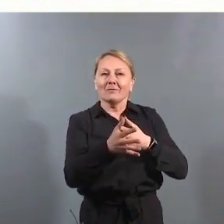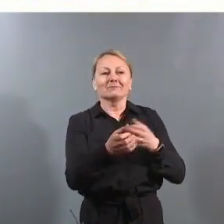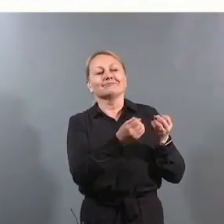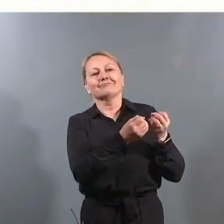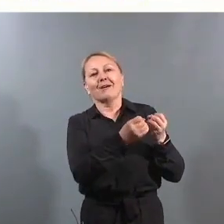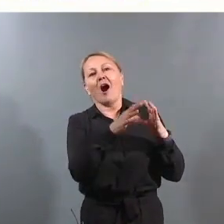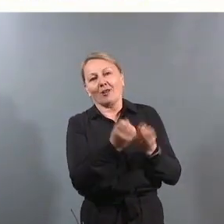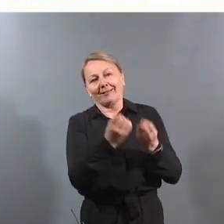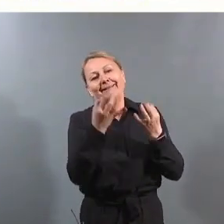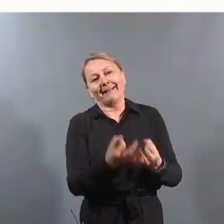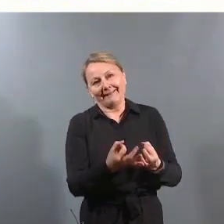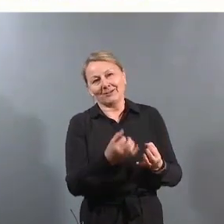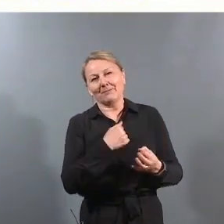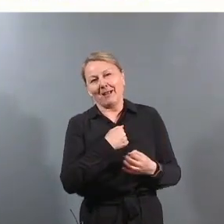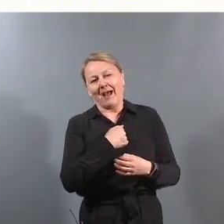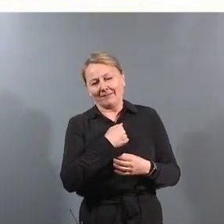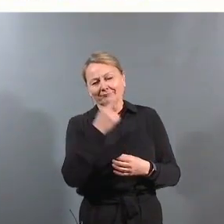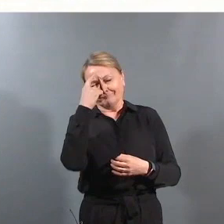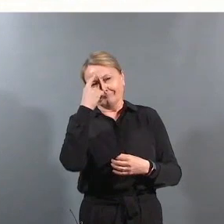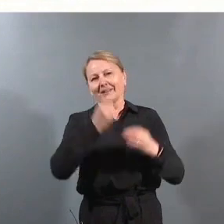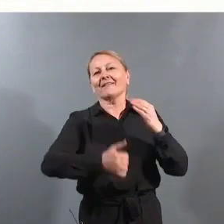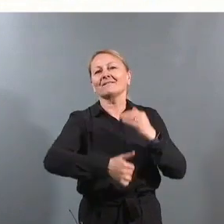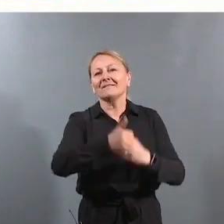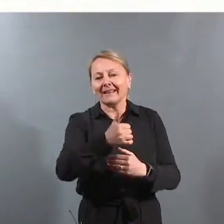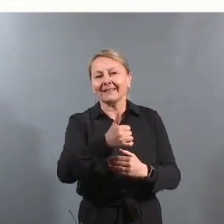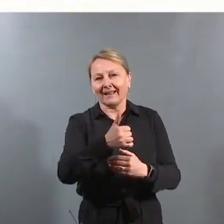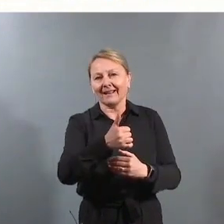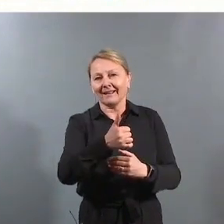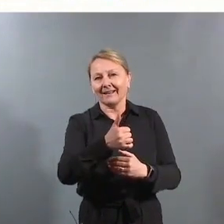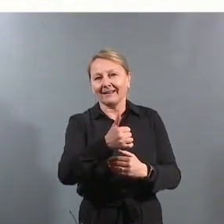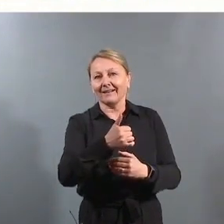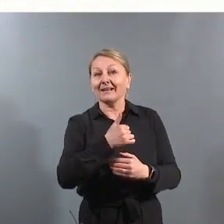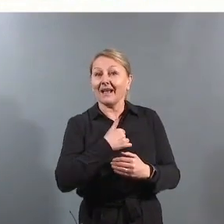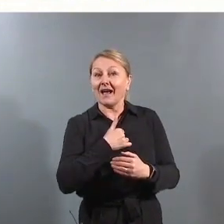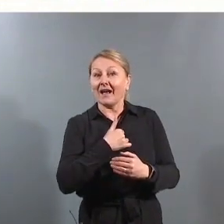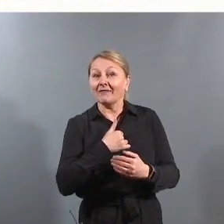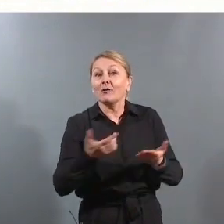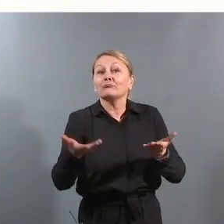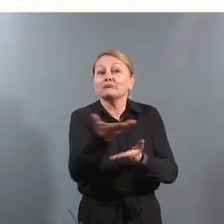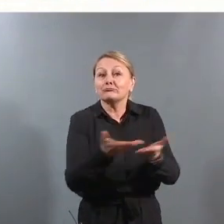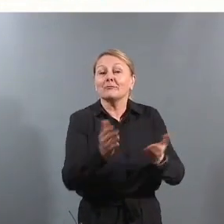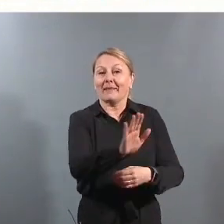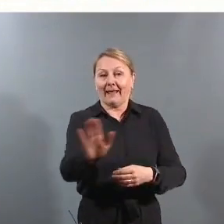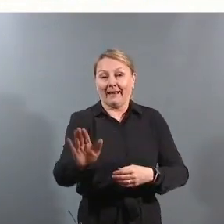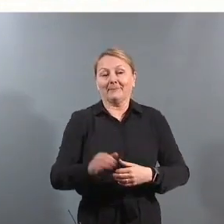av de tingene som jeg tenker er viktig at jeg er fordelt med dere.